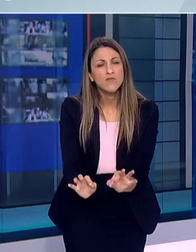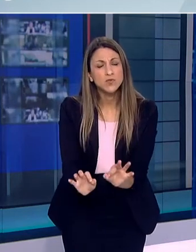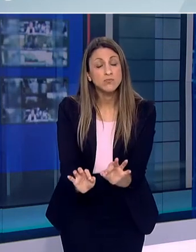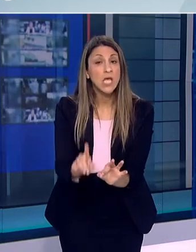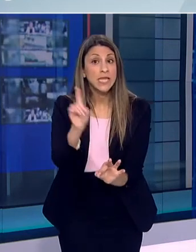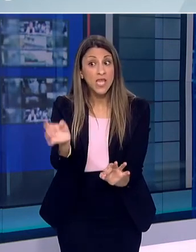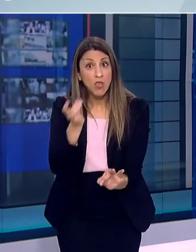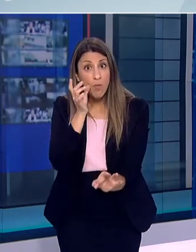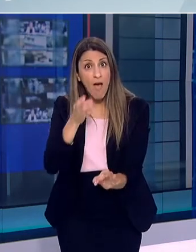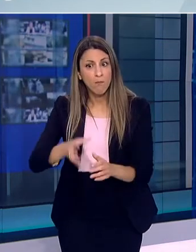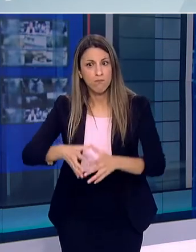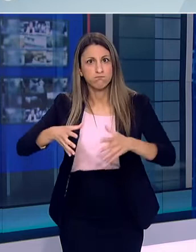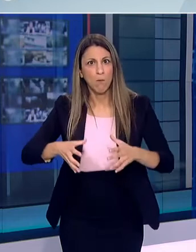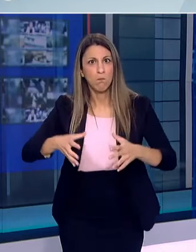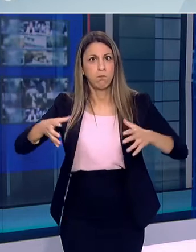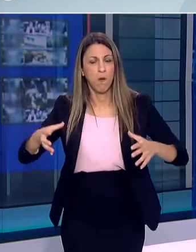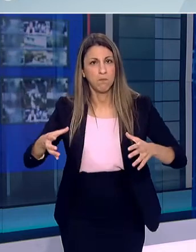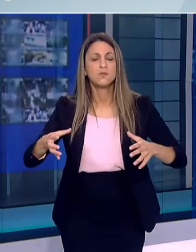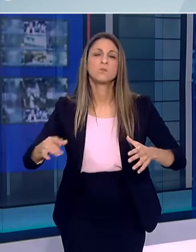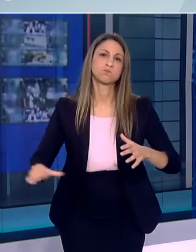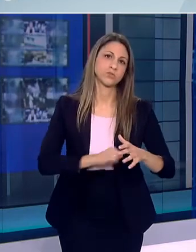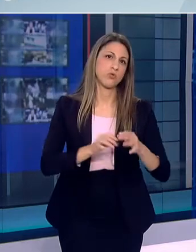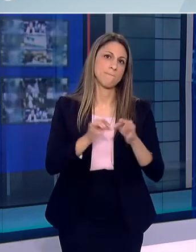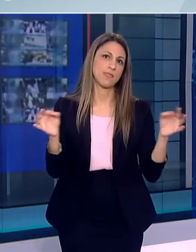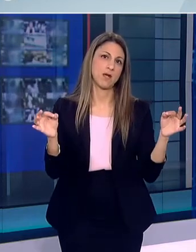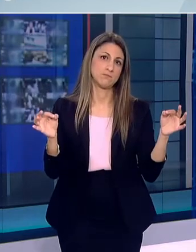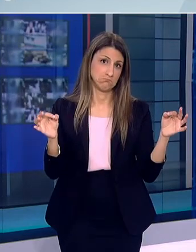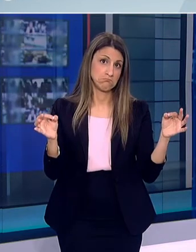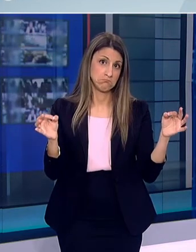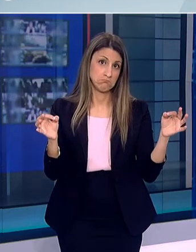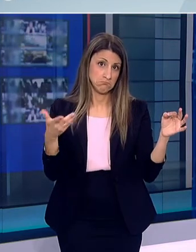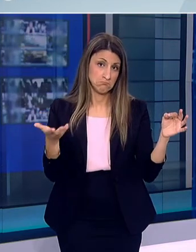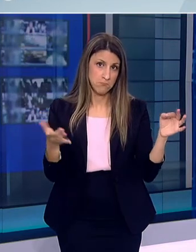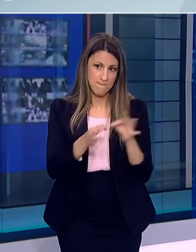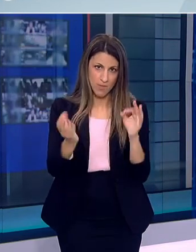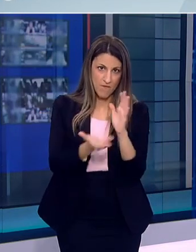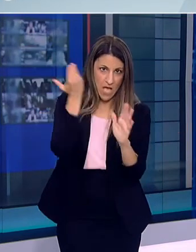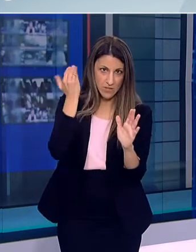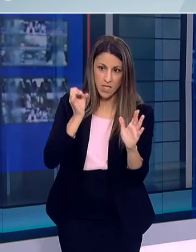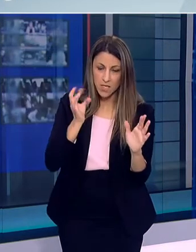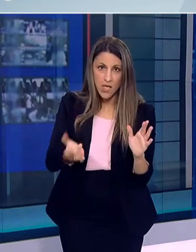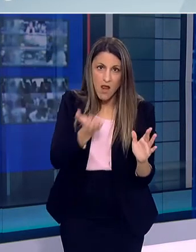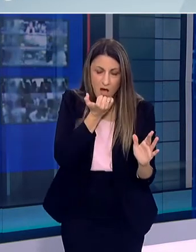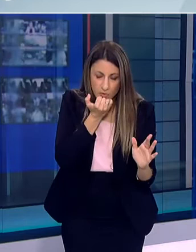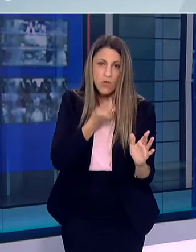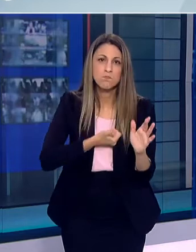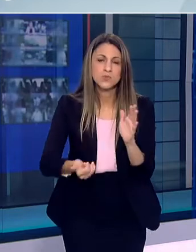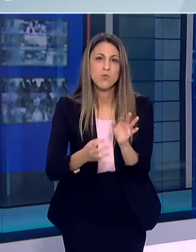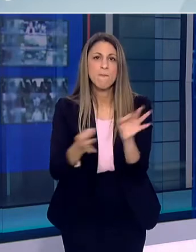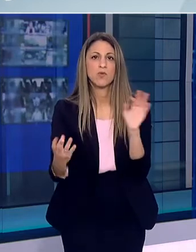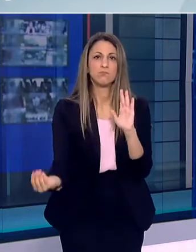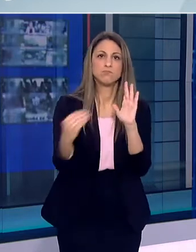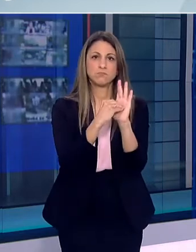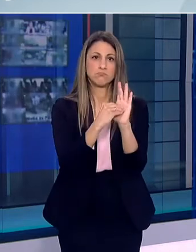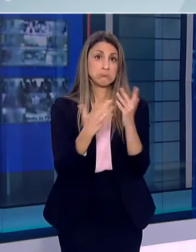μέτρα στο μέλλον Αυτό δεν είναι της στιγμής Της στιγμής είναι η χαμηλή κυκλοφορία του ιού και η πρόβλεψη για άνοιγμα κάποιων δραστηριοτήτων με